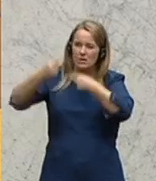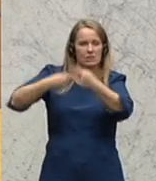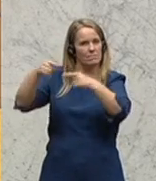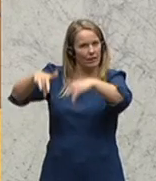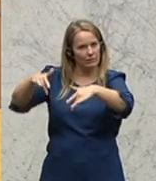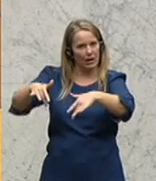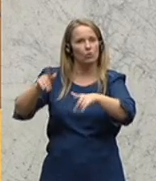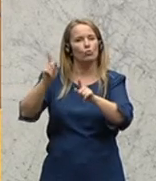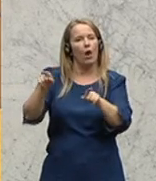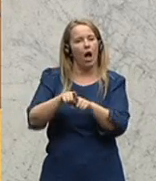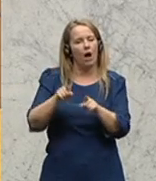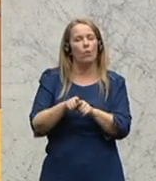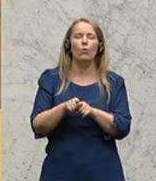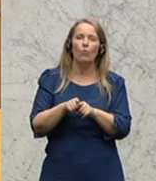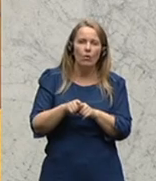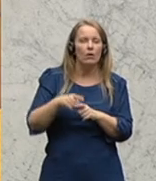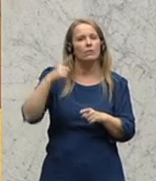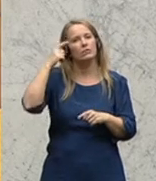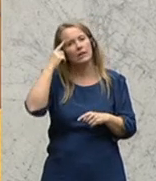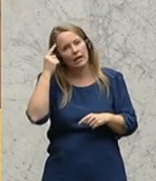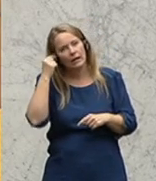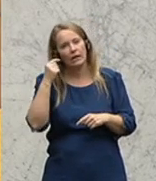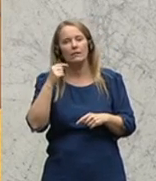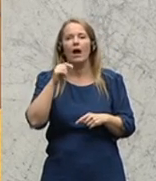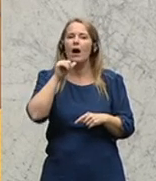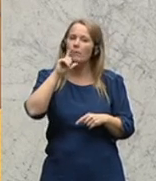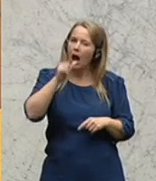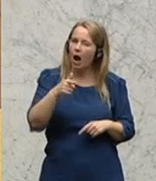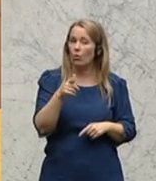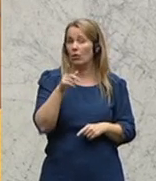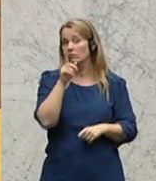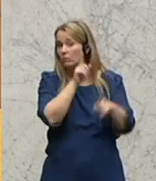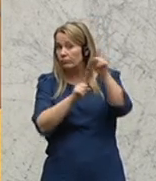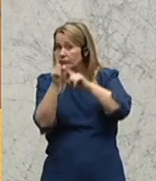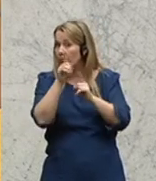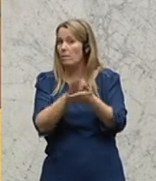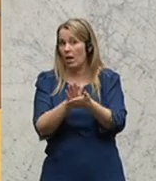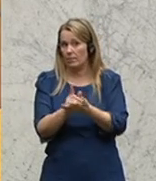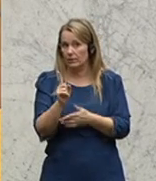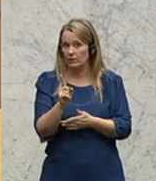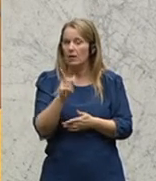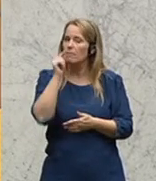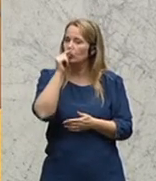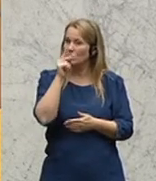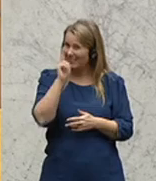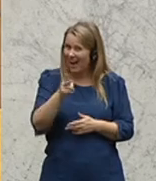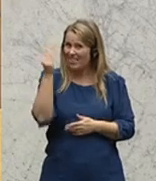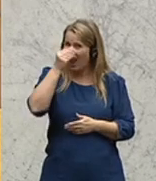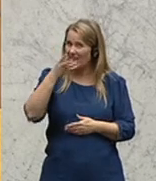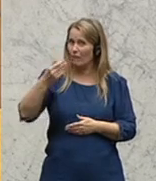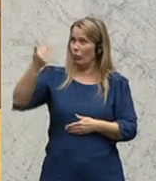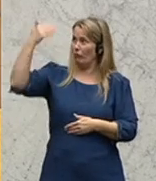des Bedenkens werden als des Gedenkens. Bleibt noch die Frage, kann man aus der Geschichte lernen?